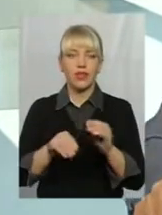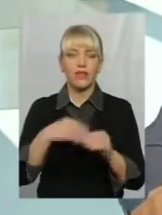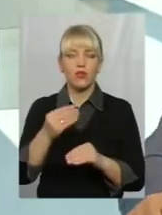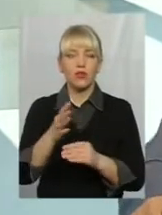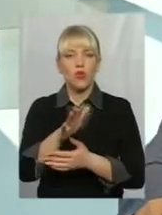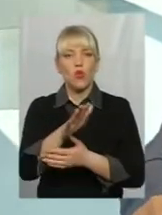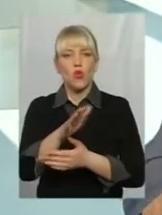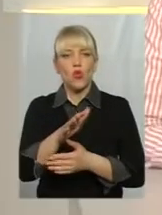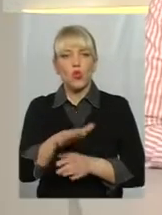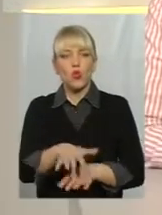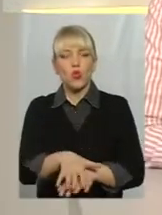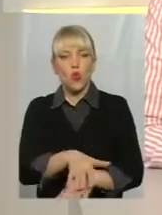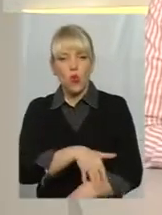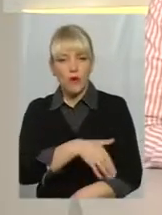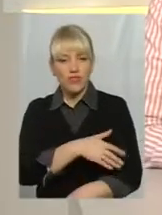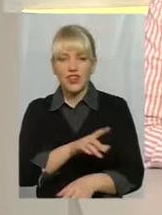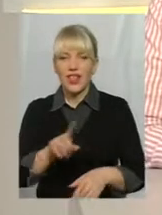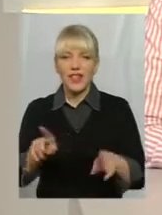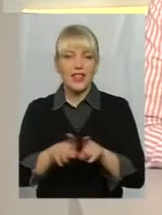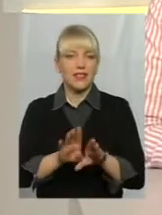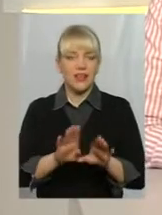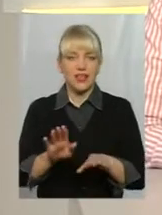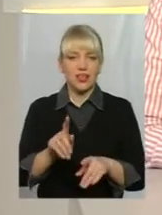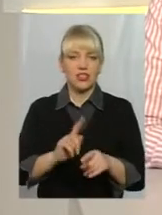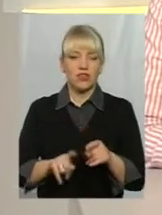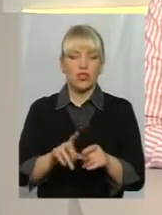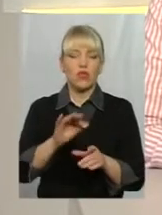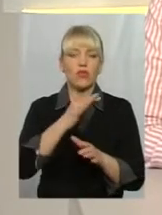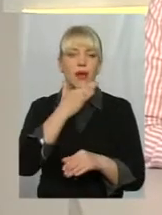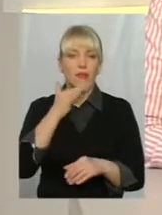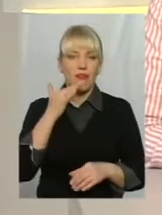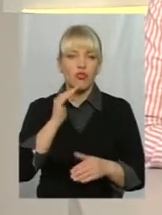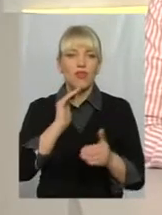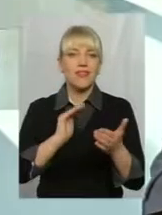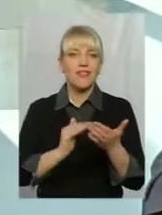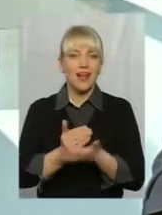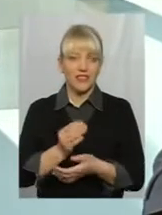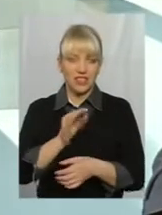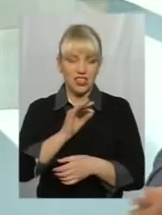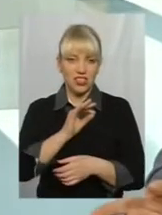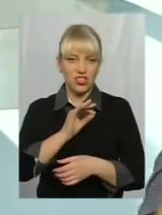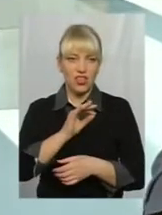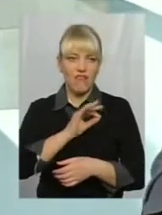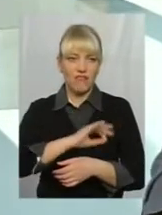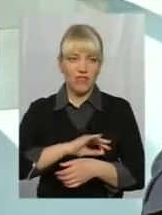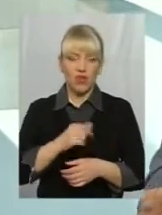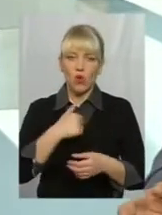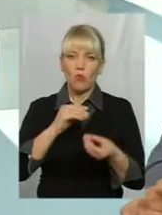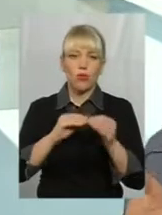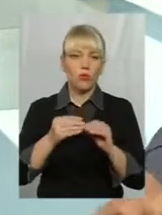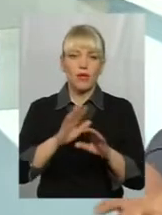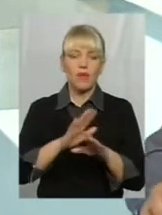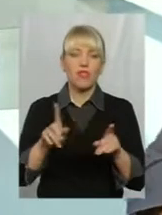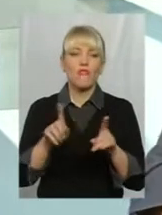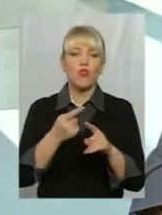можливо, не такий швидкий, а набагато якісніший ефект. Тому що наша більша проблема не в тому, що в нас немає коштів. В нас